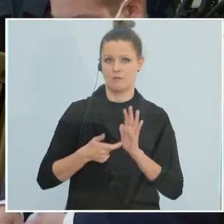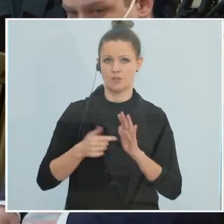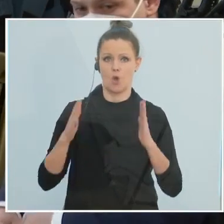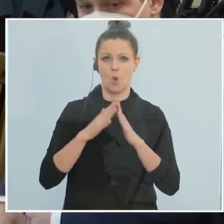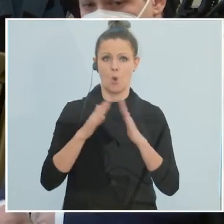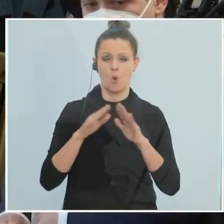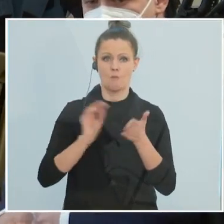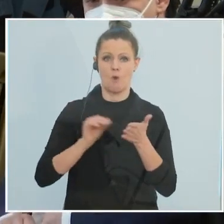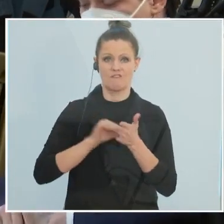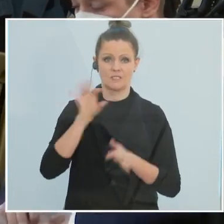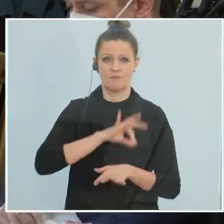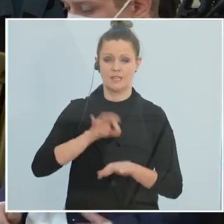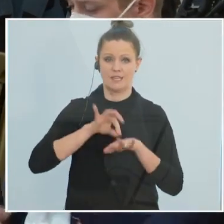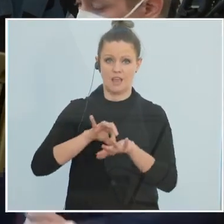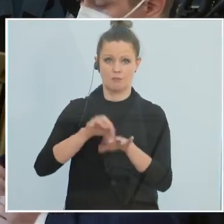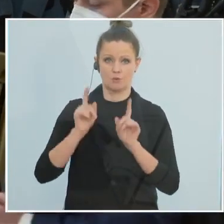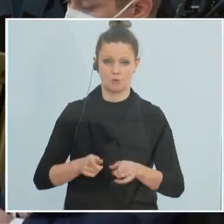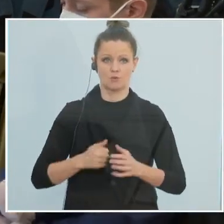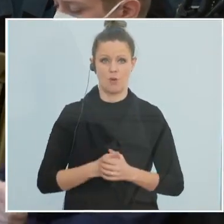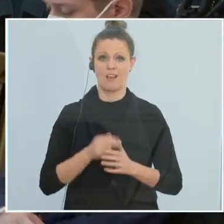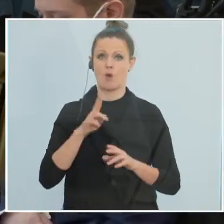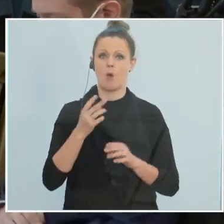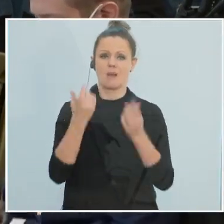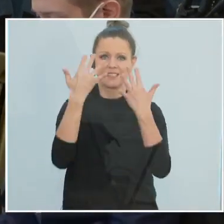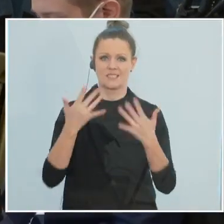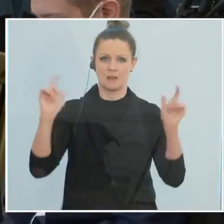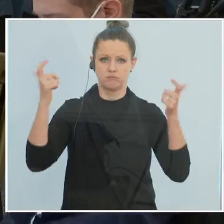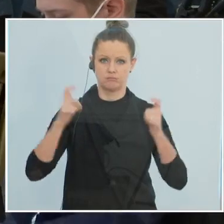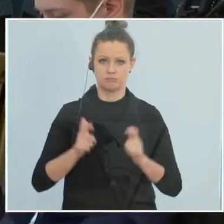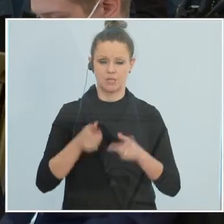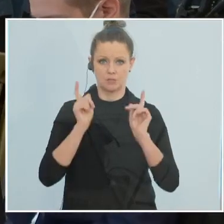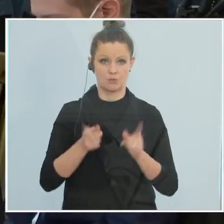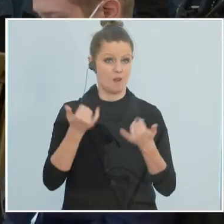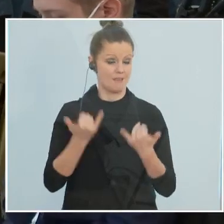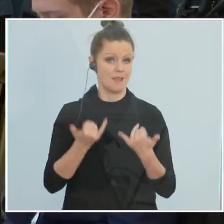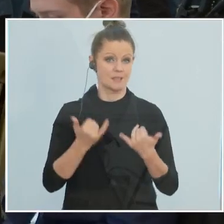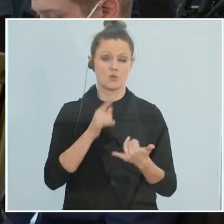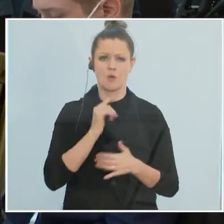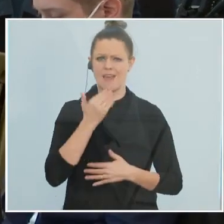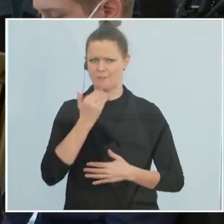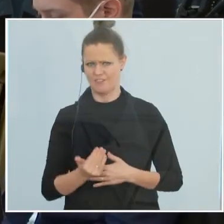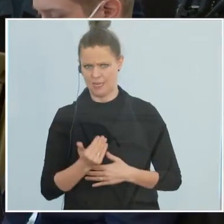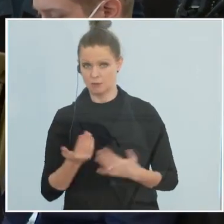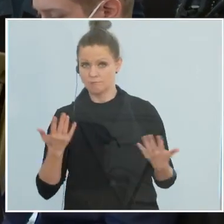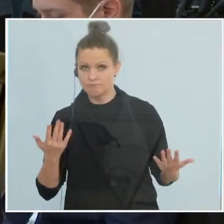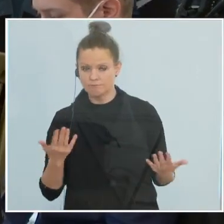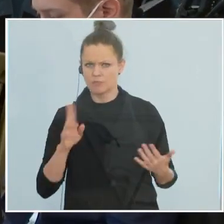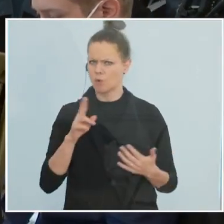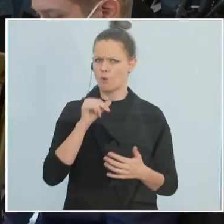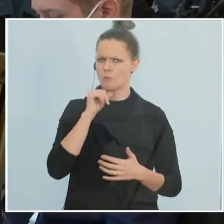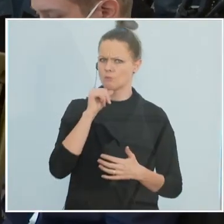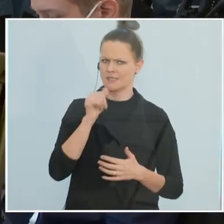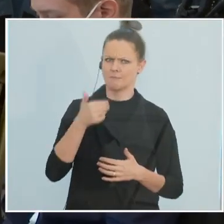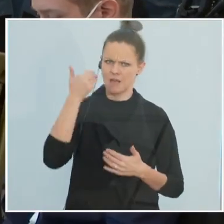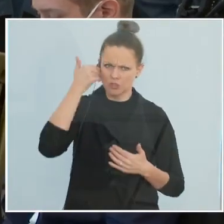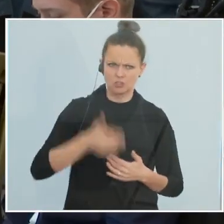verpflichtend werden soll, um eben die Zahlen dementsprechend zu senken. Jetzt ist es, glaube ich, nur eine Empfehlung. Warum nicht diese